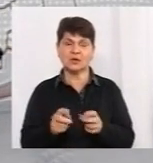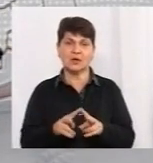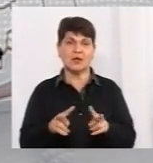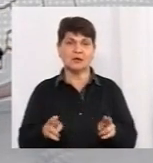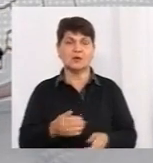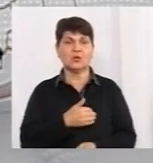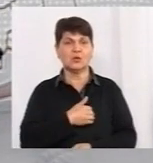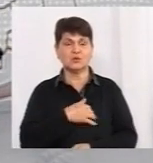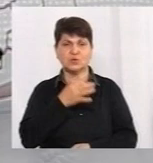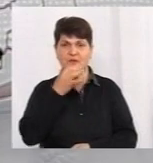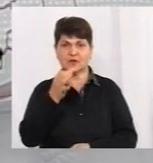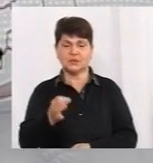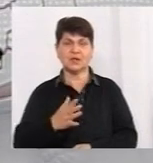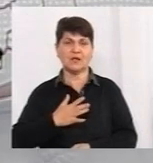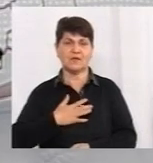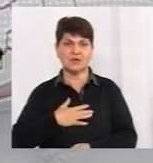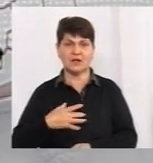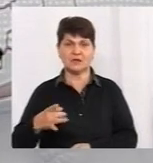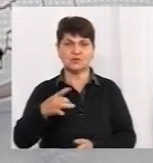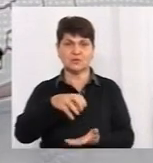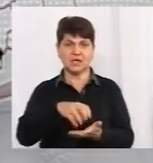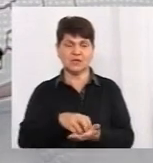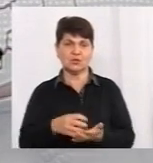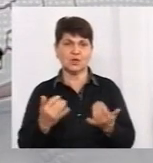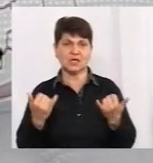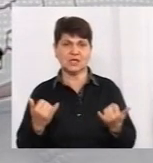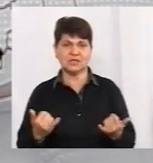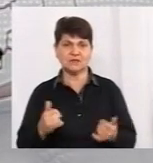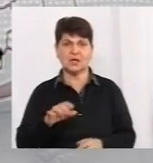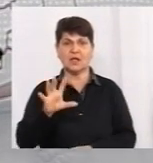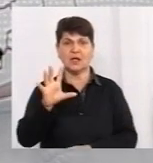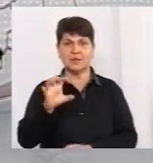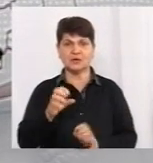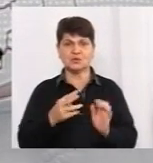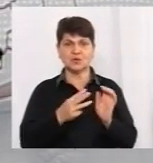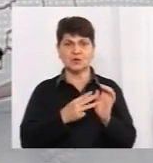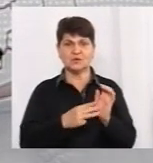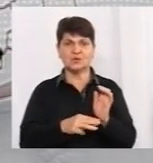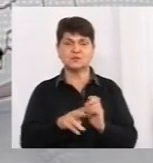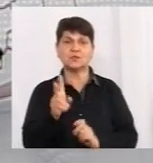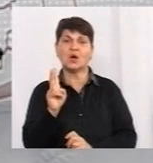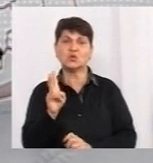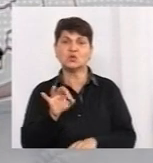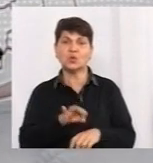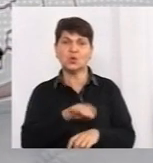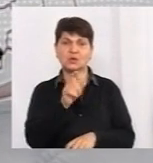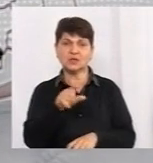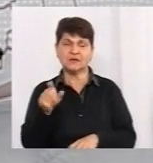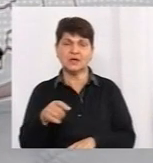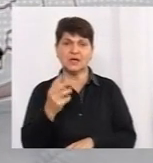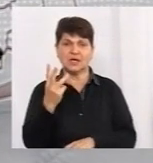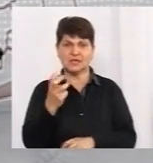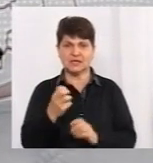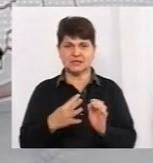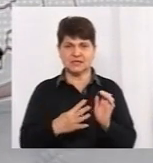хочу відмітити, що в нашому регіоні на сьогодні 580 тих, хто захворіли, і 309,